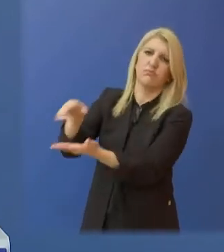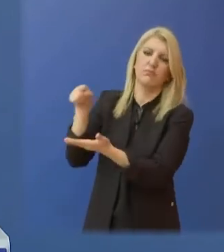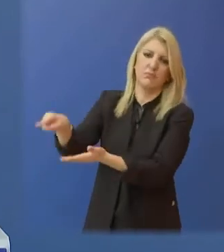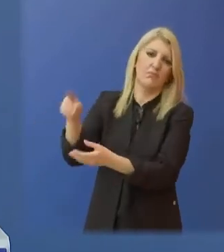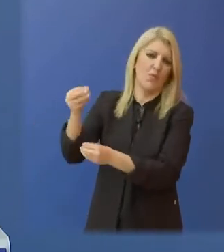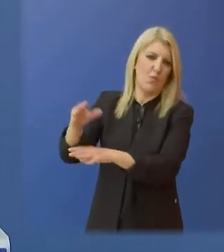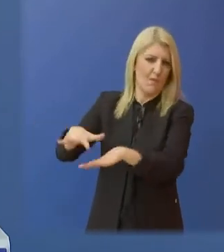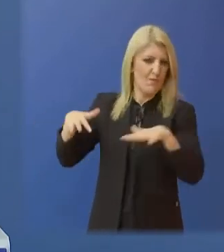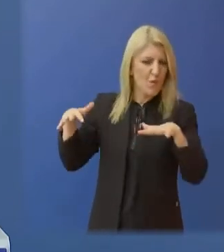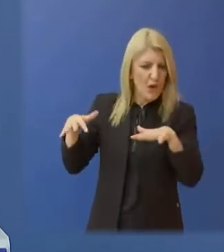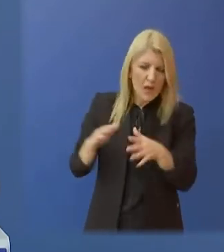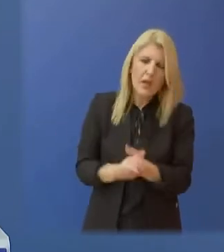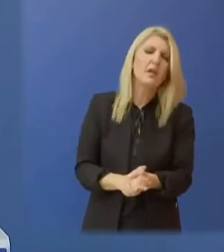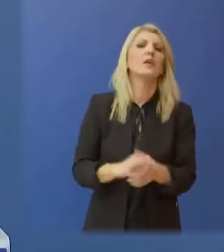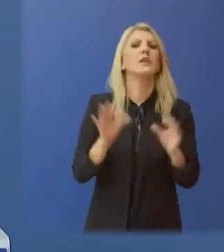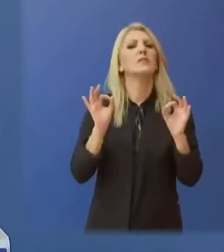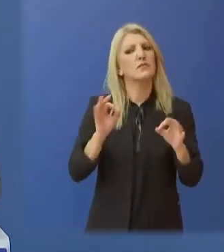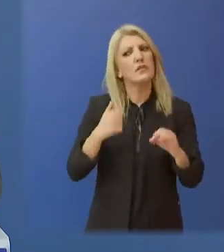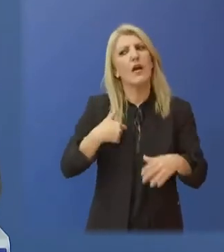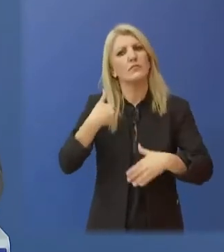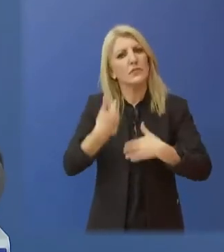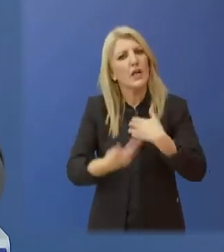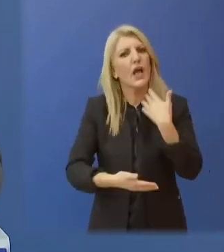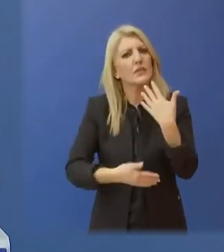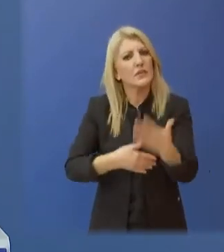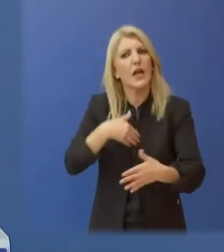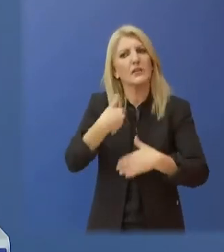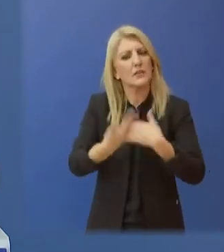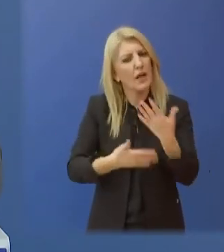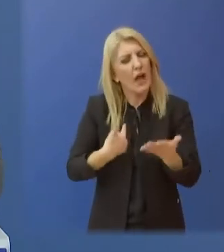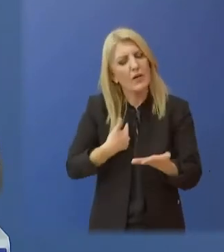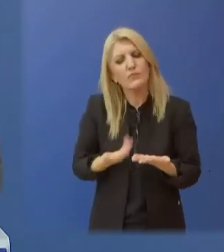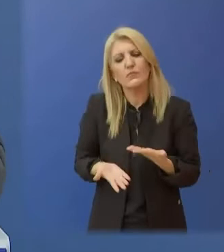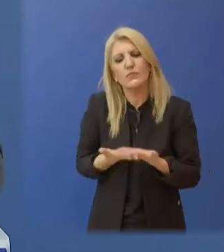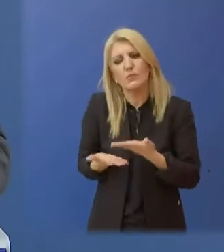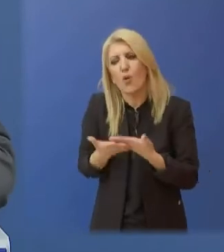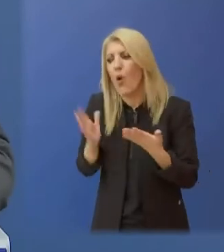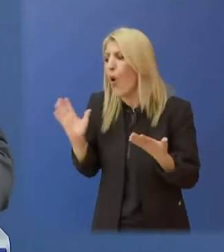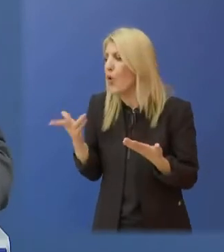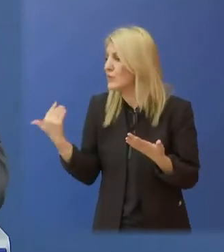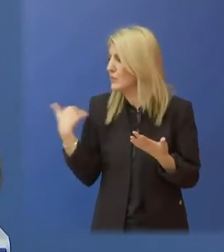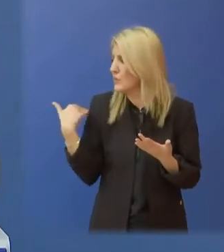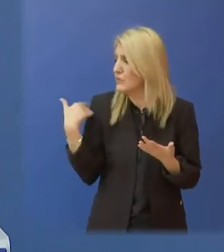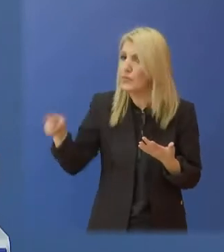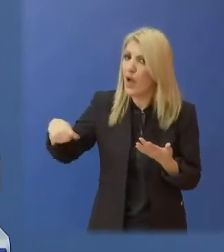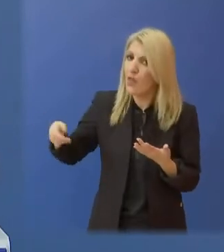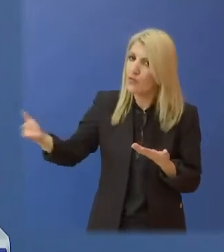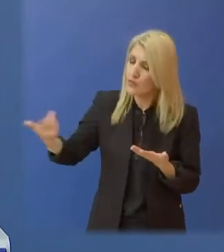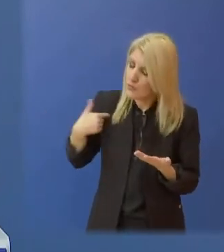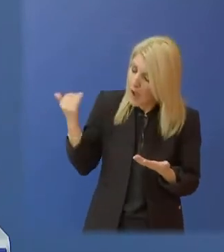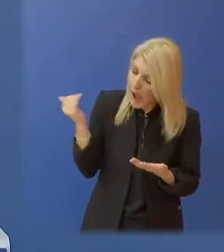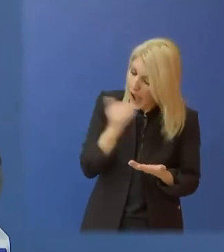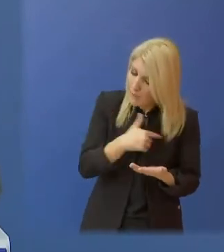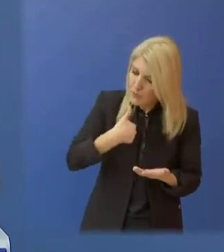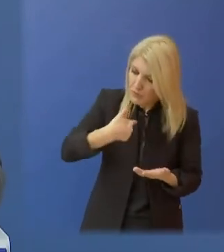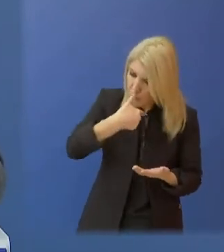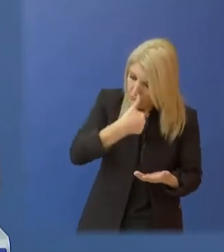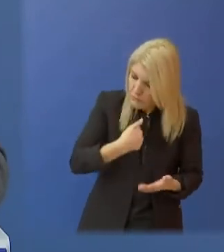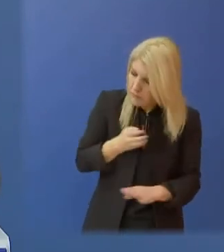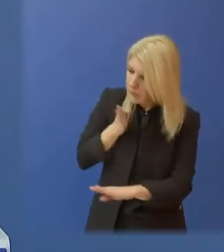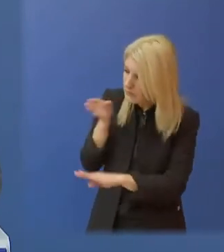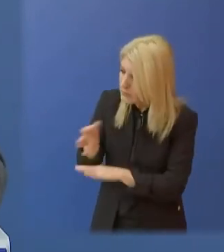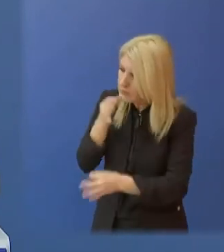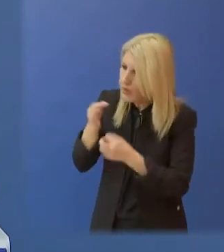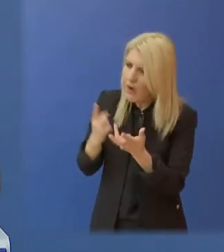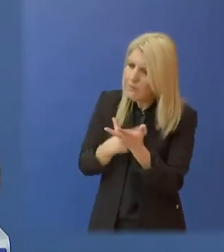Και δεν θα σταματήσουμε να συμβάλλουμε με όλες μας τις δυνάμεις στην ελληνική δικαιοσύνη και σε όλες τις αρμόδιες αρχές, στην προσπάθειά τους να μην μείνει καμιά σκιά